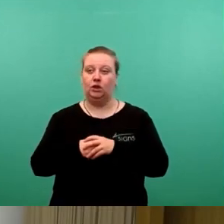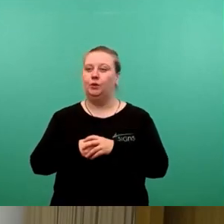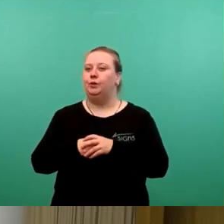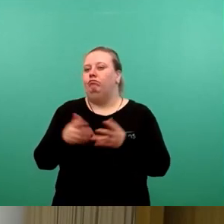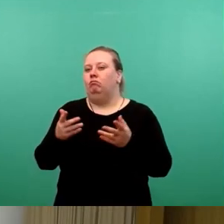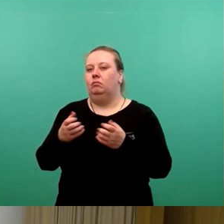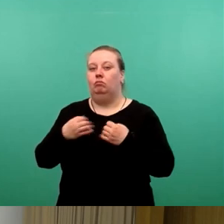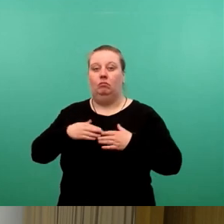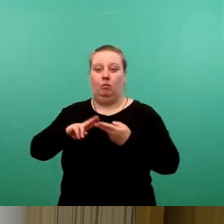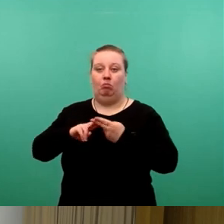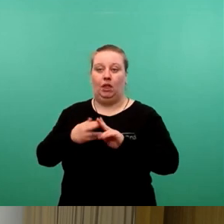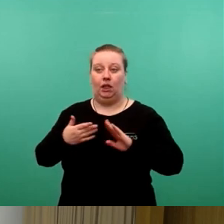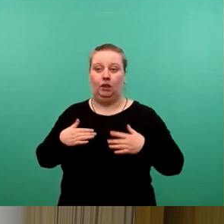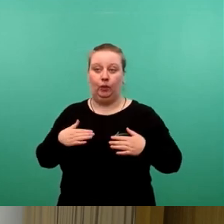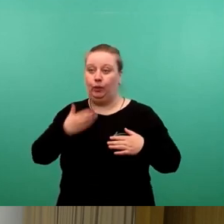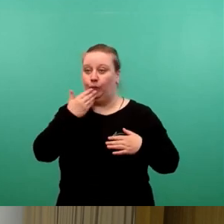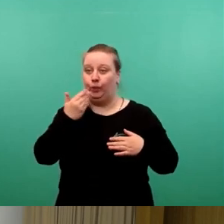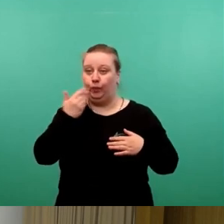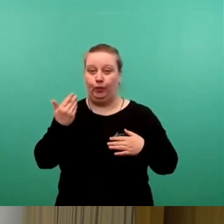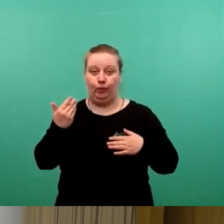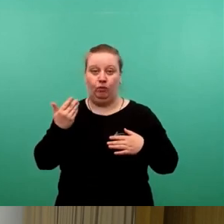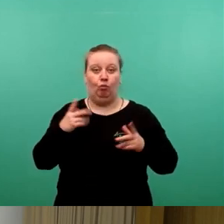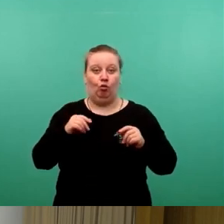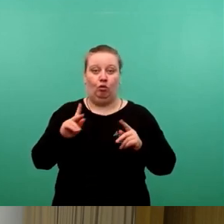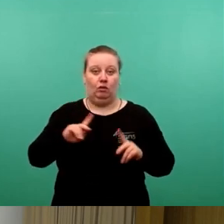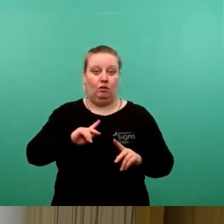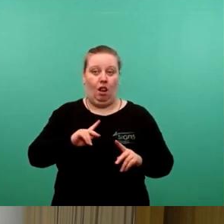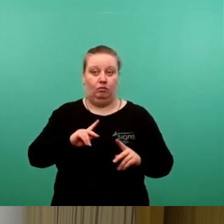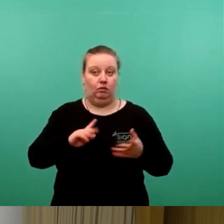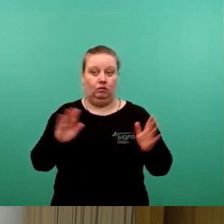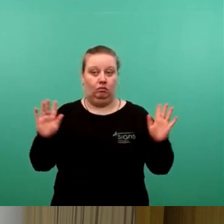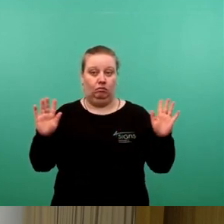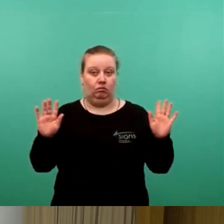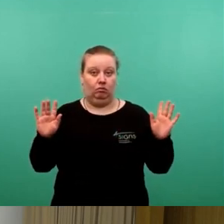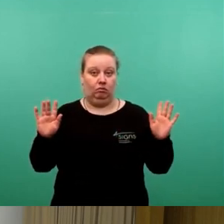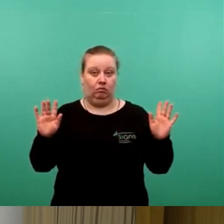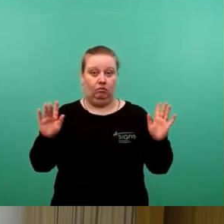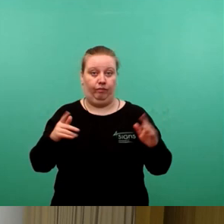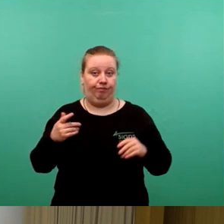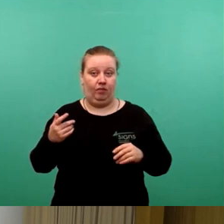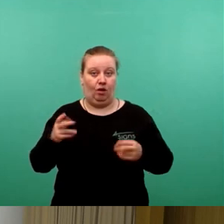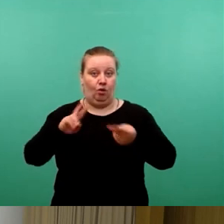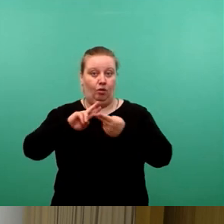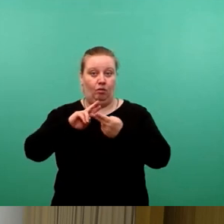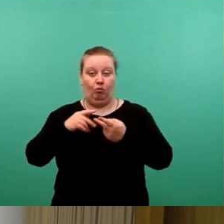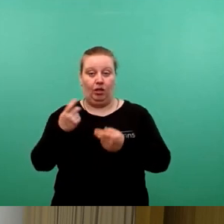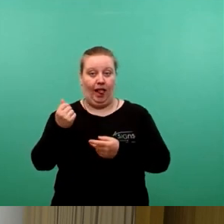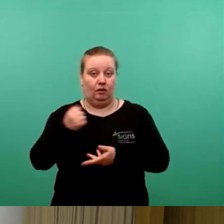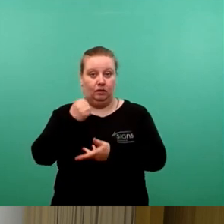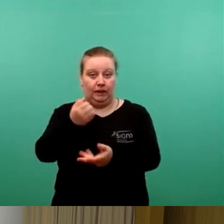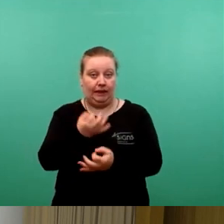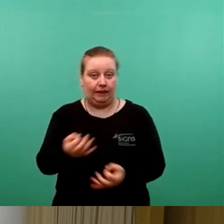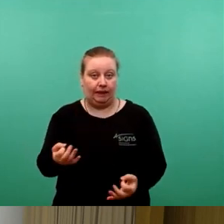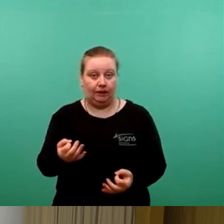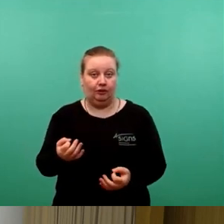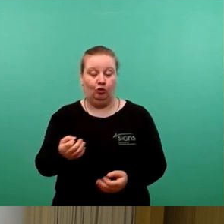sind nicht Mitglied des Zweckverbandes, insofern nehmen wir auch keine Mittel in die Hand, also keine Kosten und sind